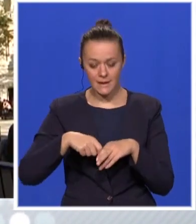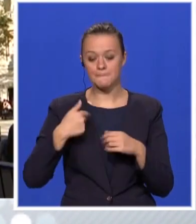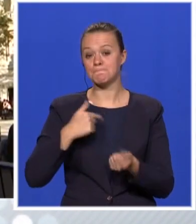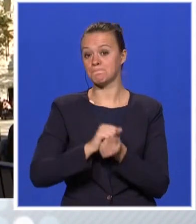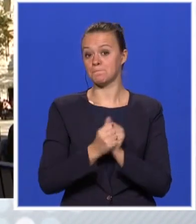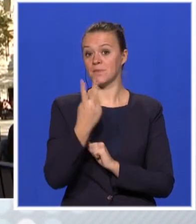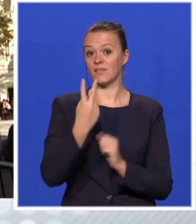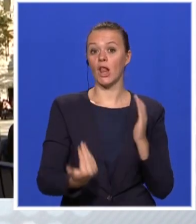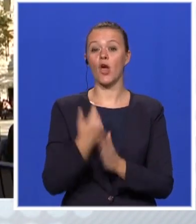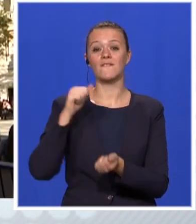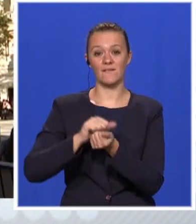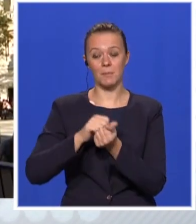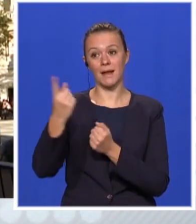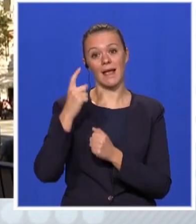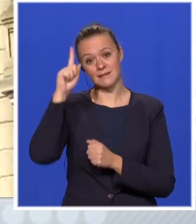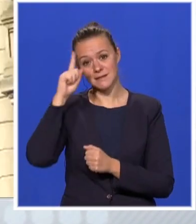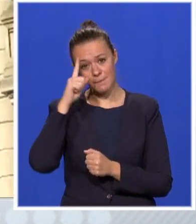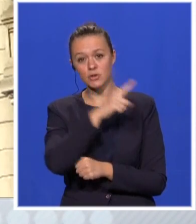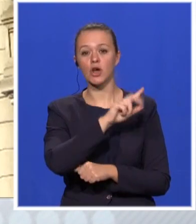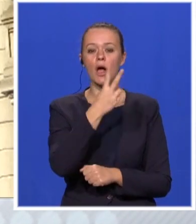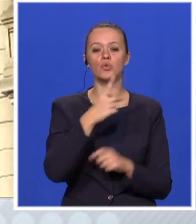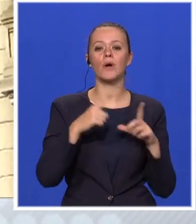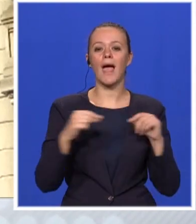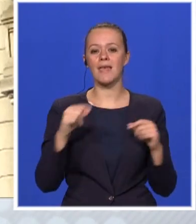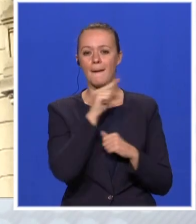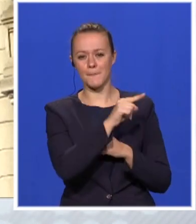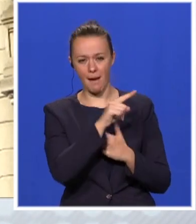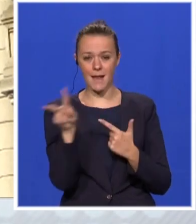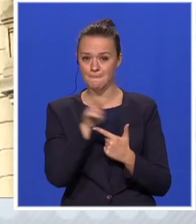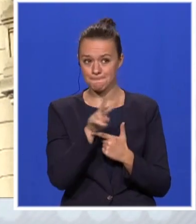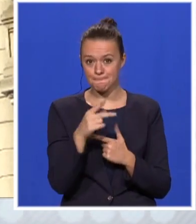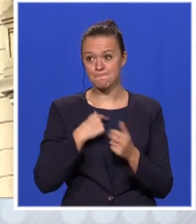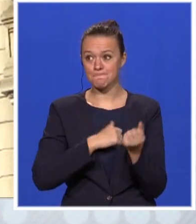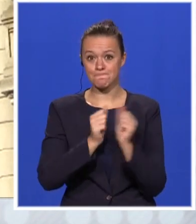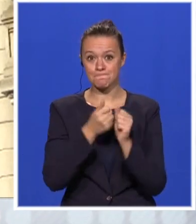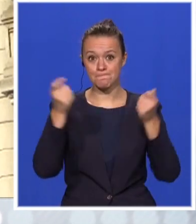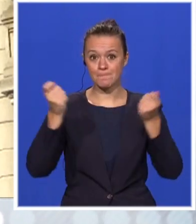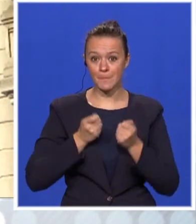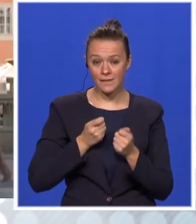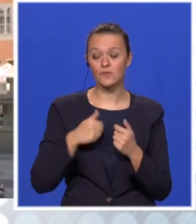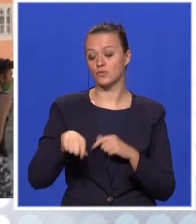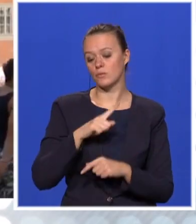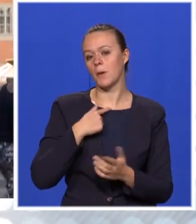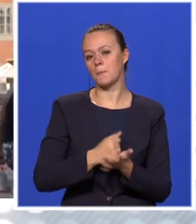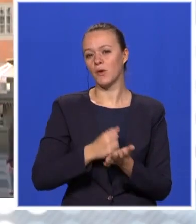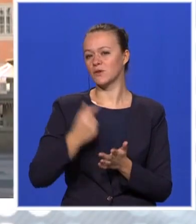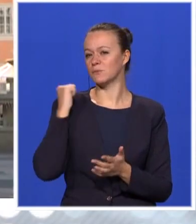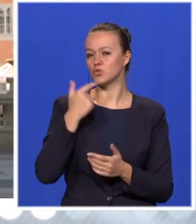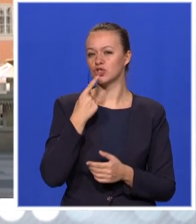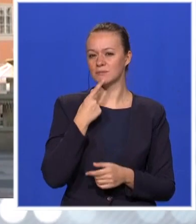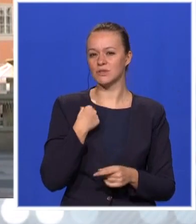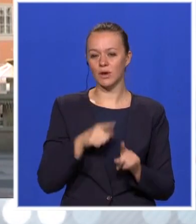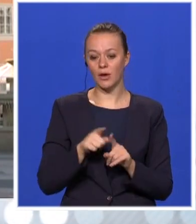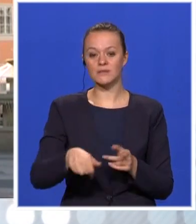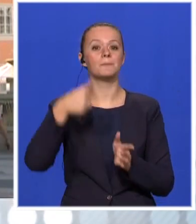noje fabrike, jedno iz Nemačke i jedno iz Japana. Mogu da vam kažem i potvrdimo ono stvar što sam jučer rekao u ekspozeu, po